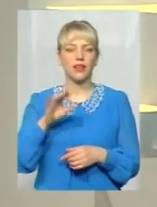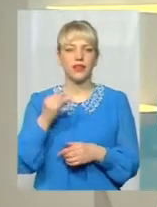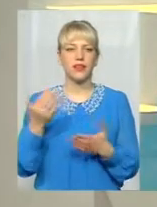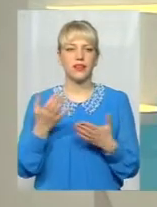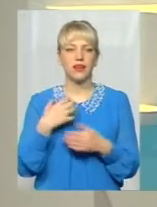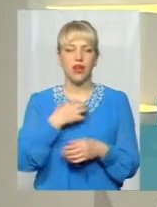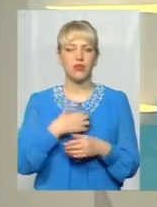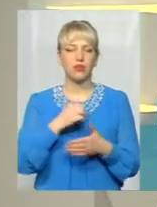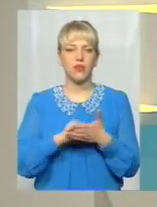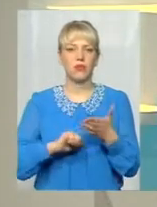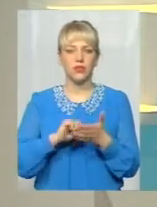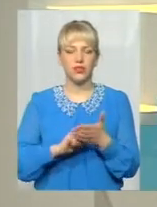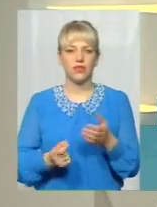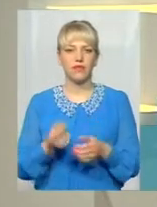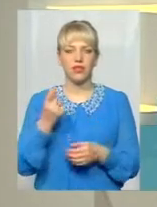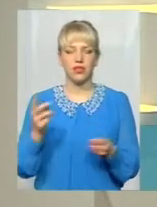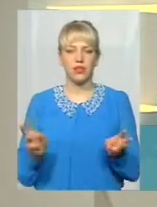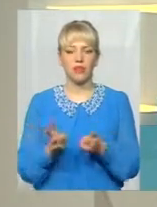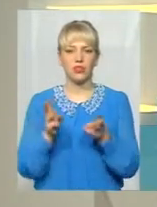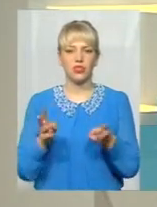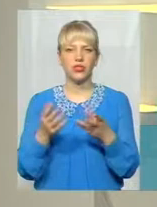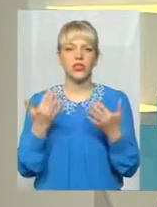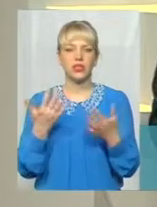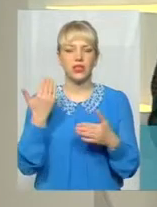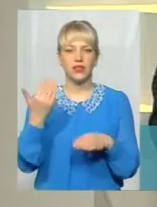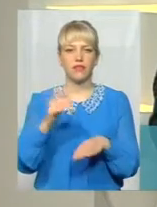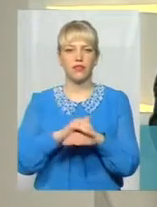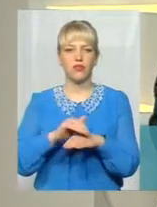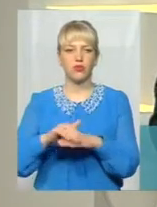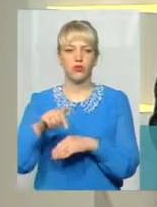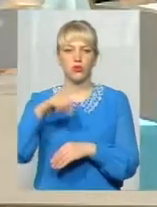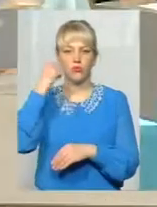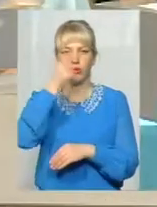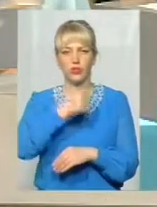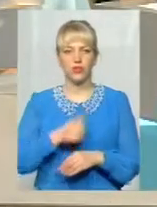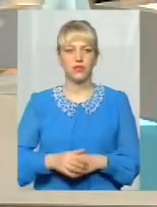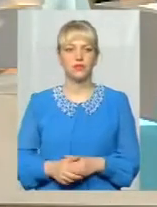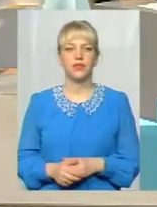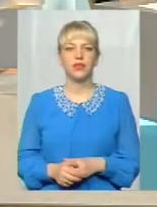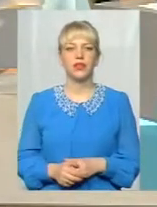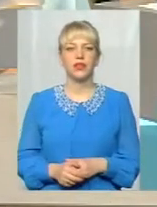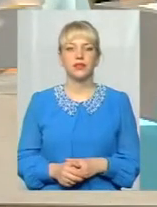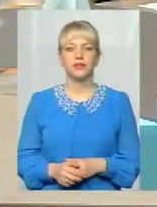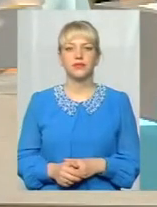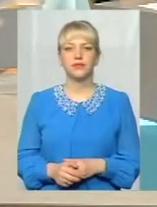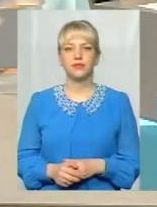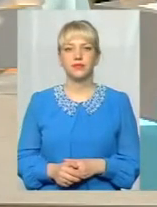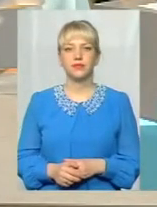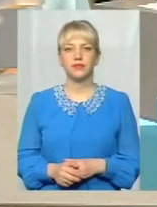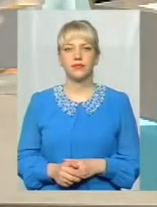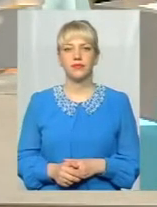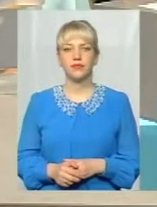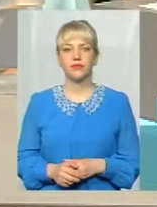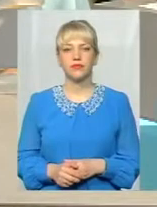основна причина виникнення пожеж і скільки ви вже фіксуєте цьогоріч? Так, звичайно, з